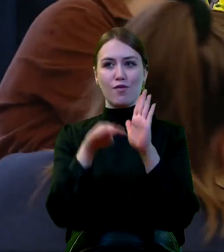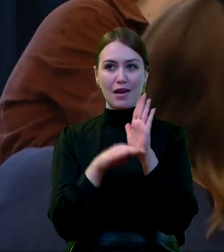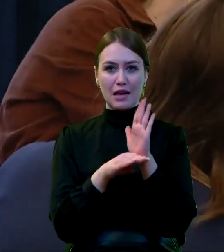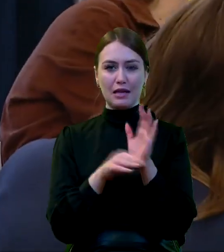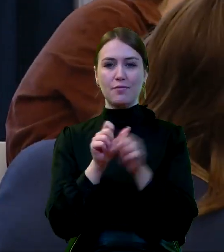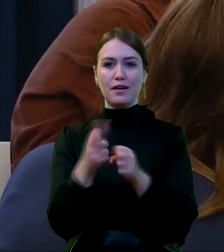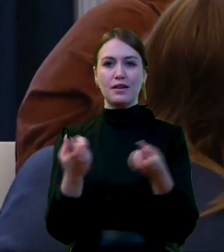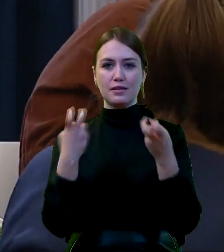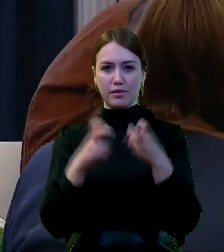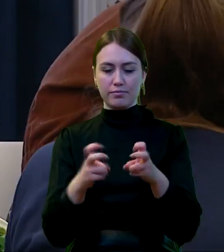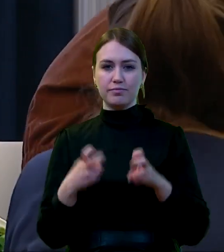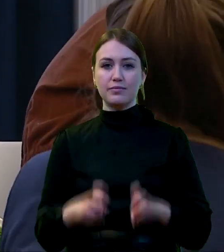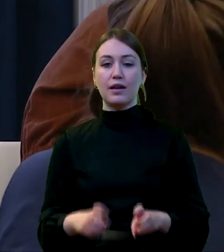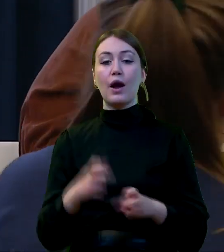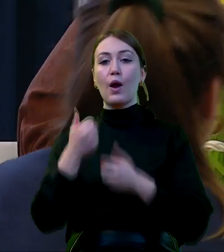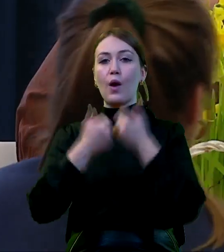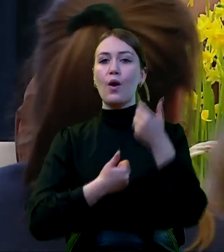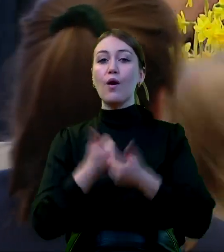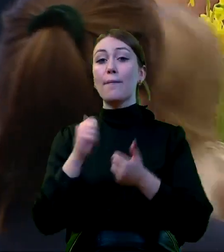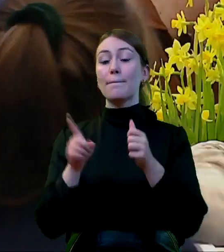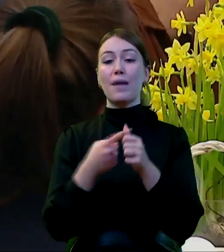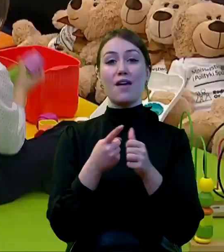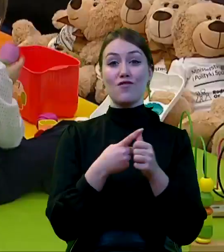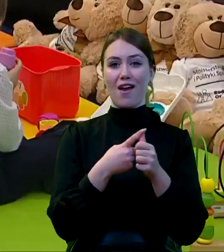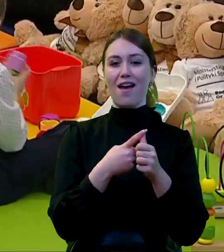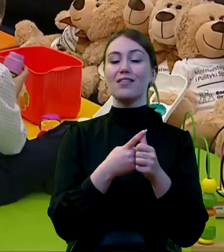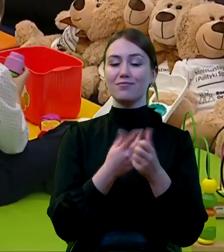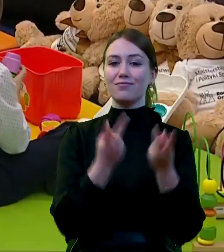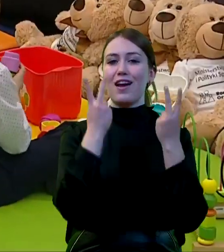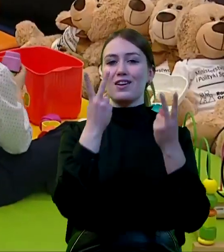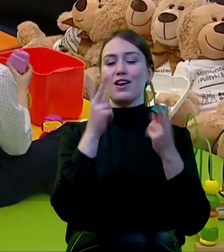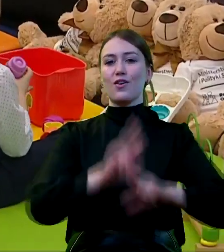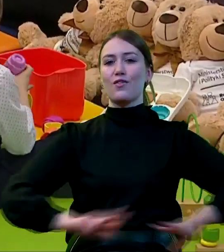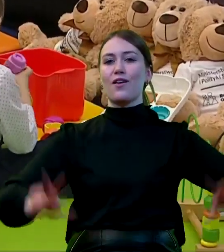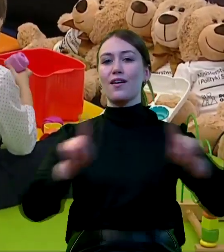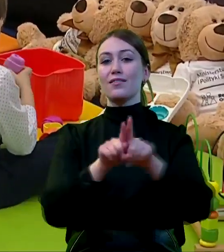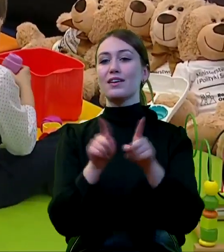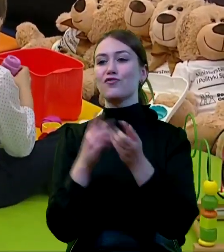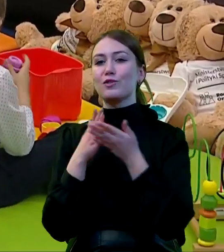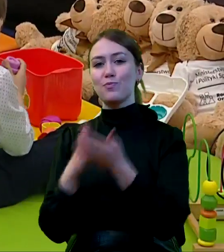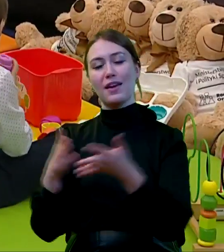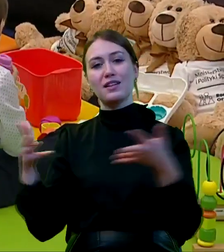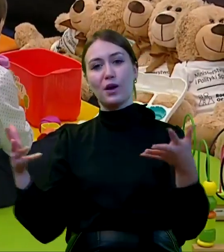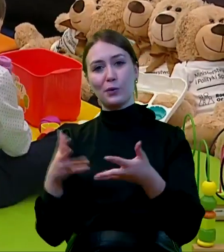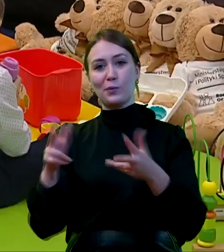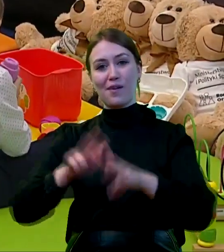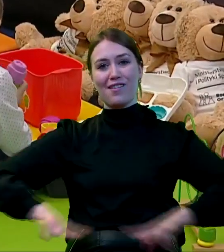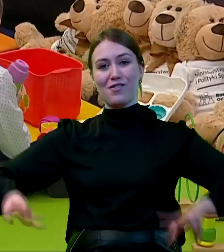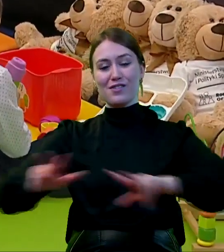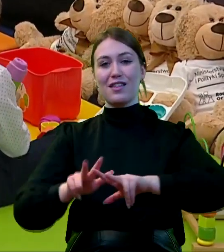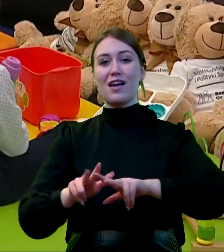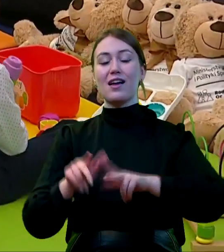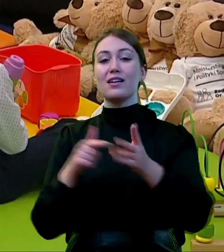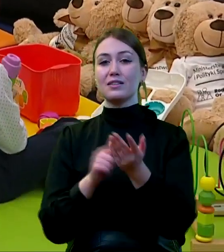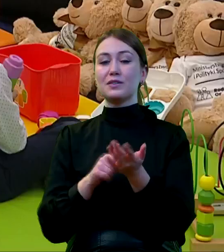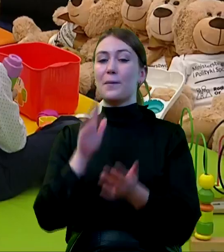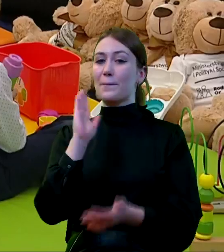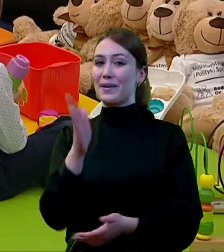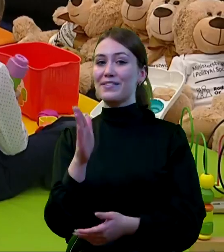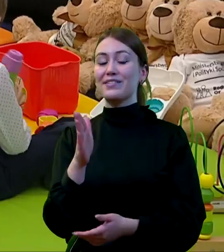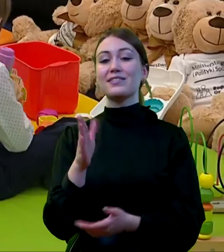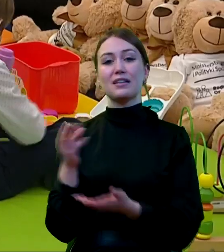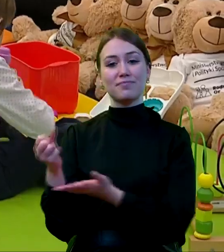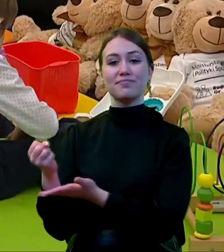zaistniały i konkurs po pierwsze rodzina, w tej chwili wsparcie klubów rodzinnych, które pierwszy raz, kluby rodzinne będą